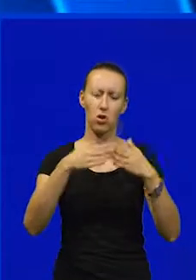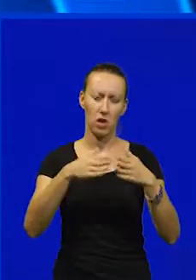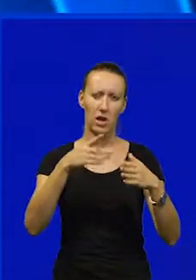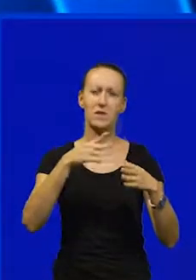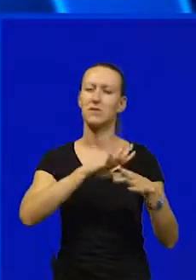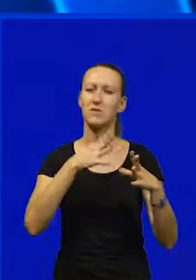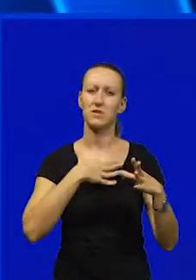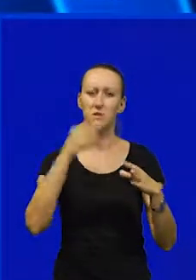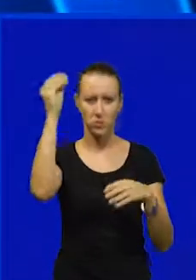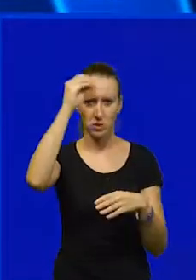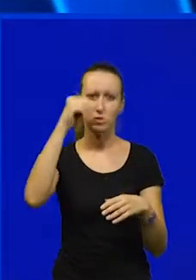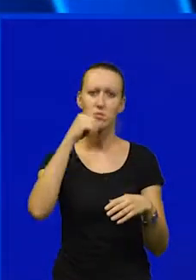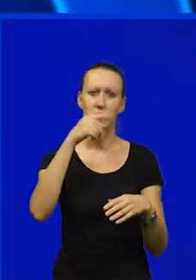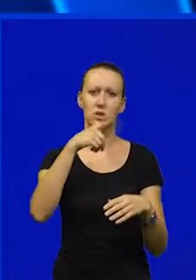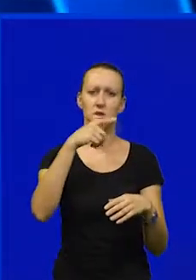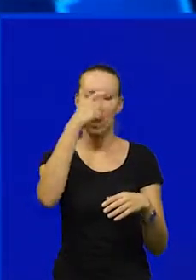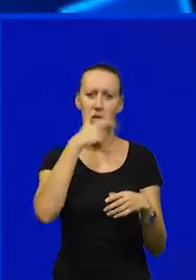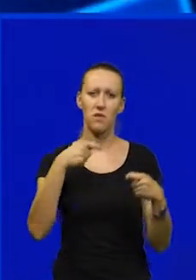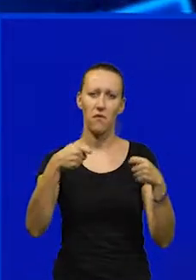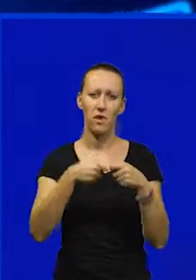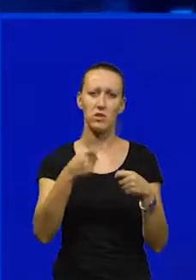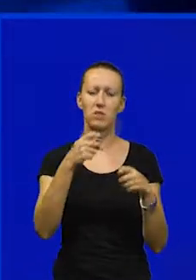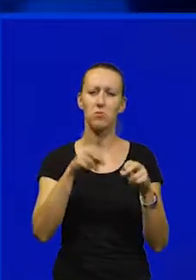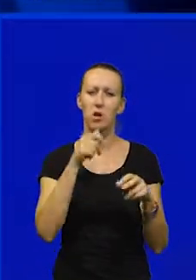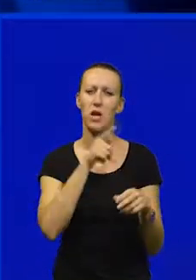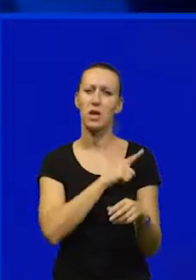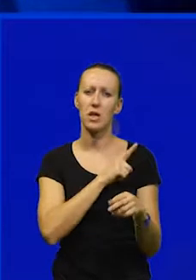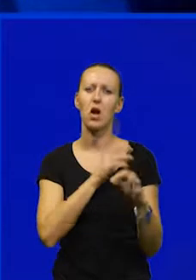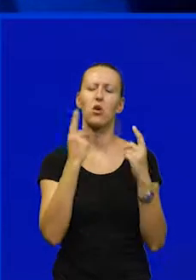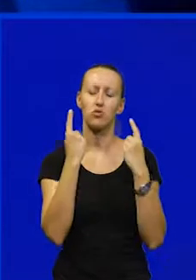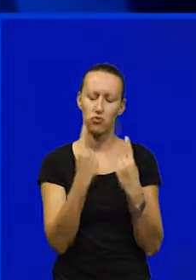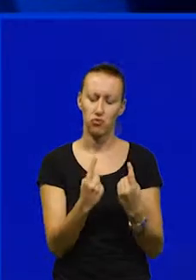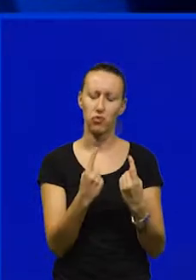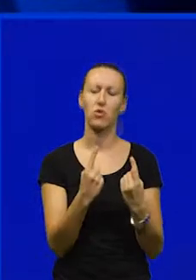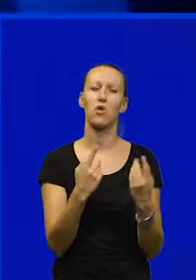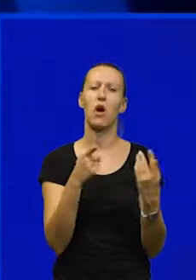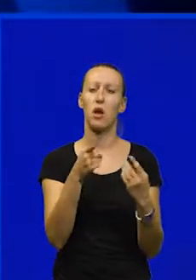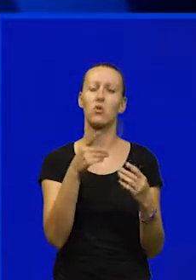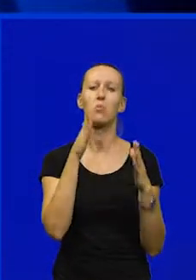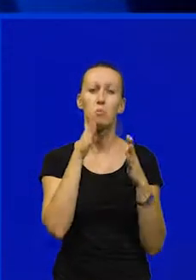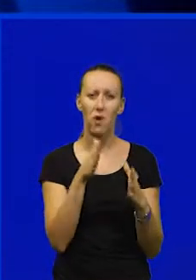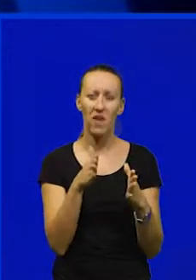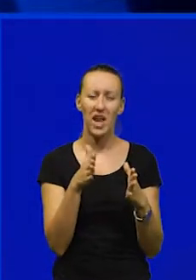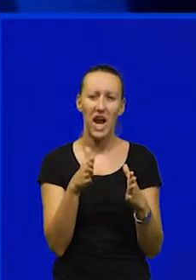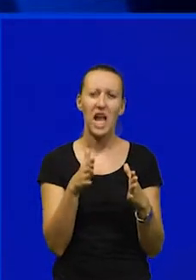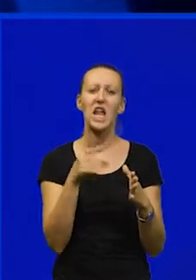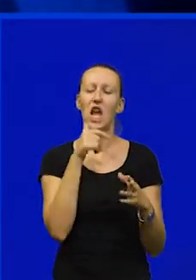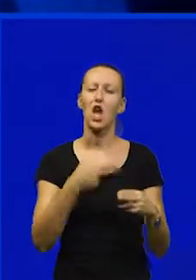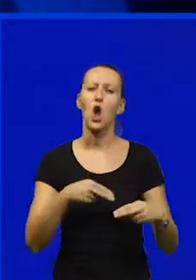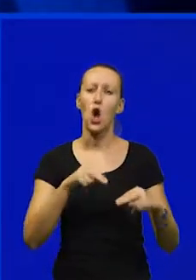svim svojim iskustvom i identitetskom vezanošću iza pulu i za rijeku održi a to povjerenje i